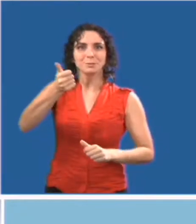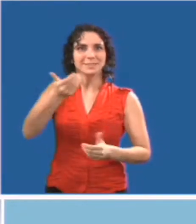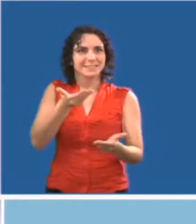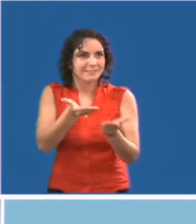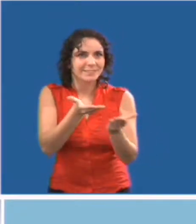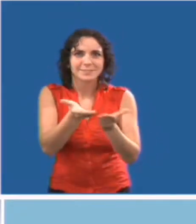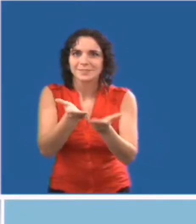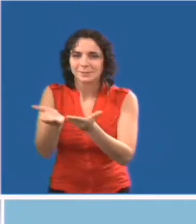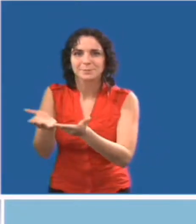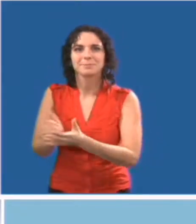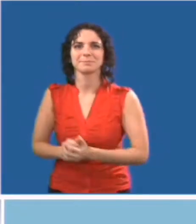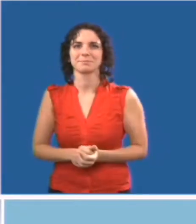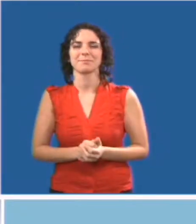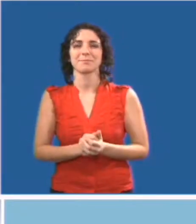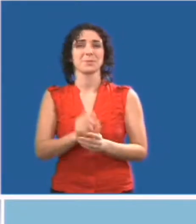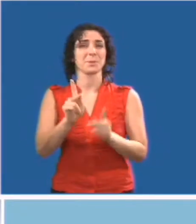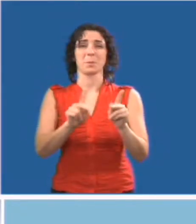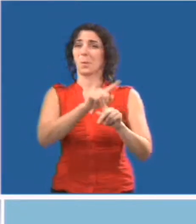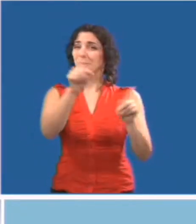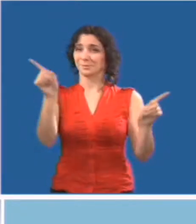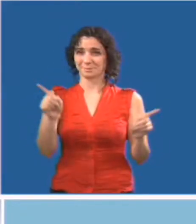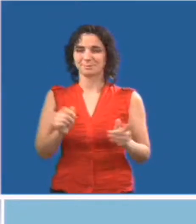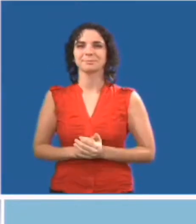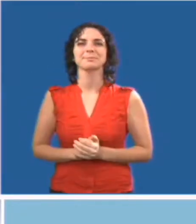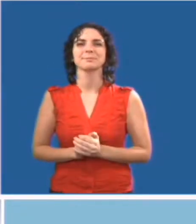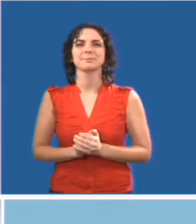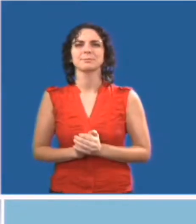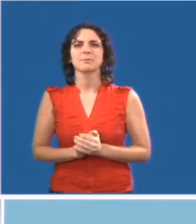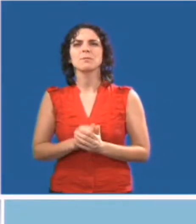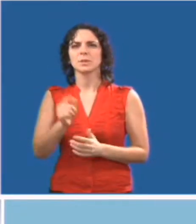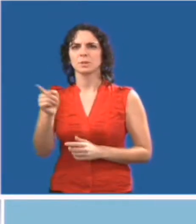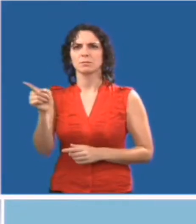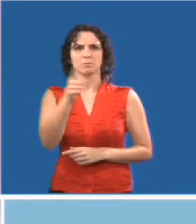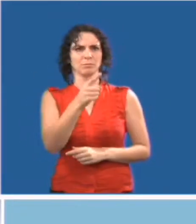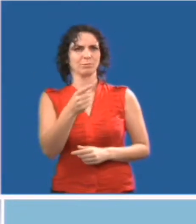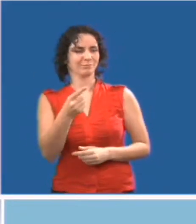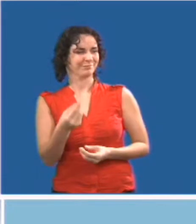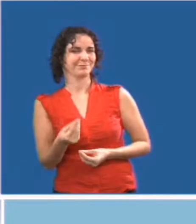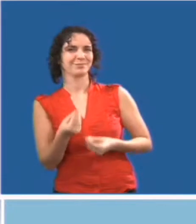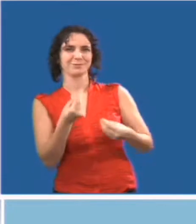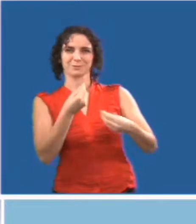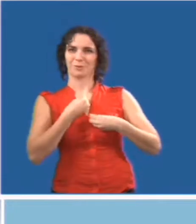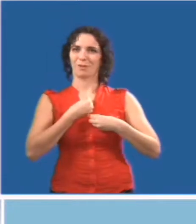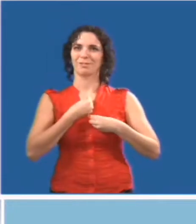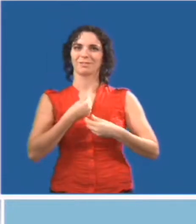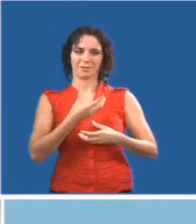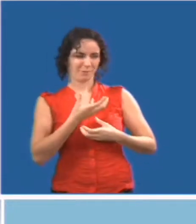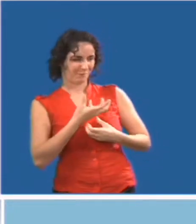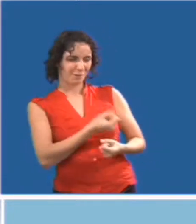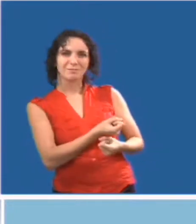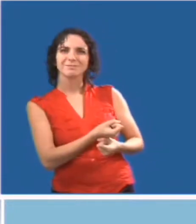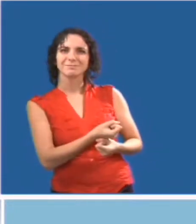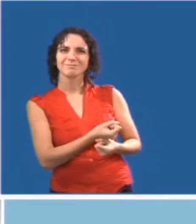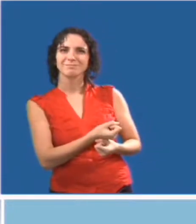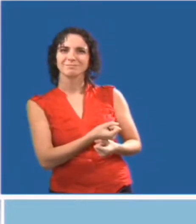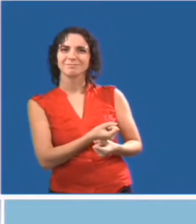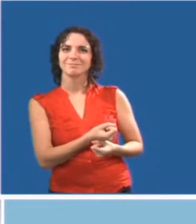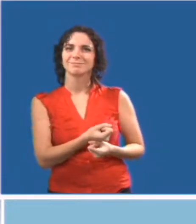personnes tout en leur donnant l'impression rassurante que vous êtes prêt à répondre aux besoins